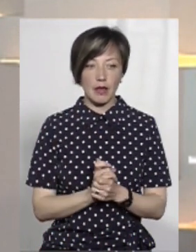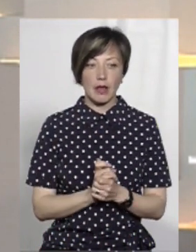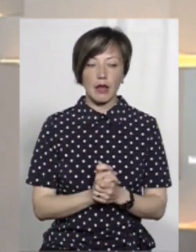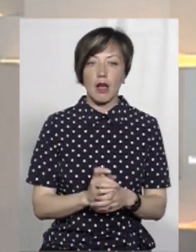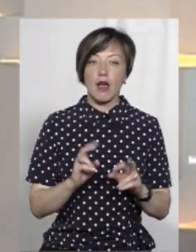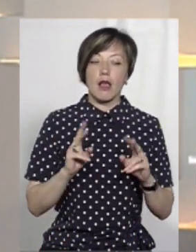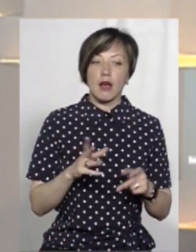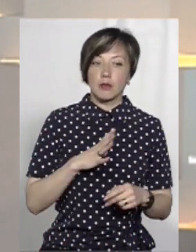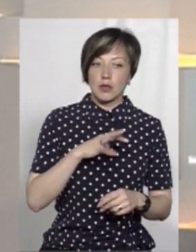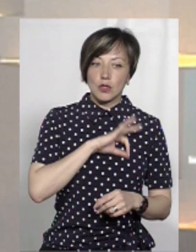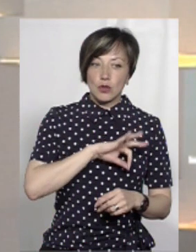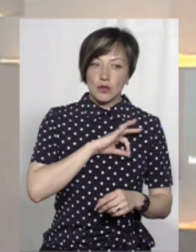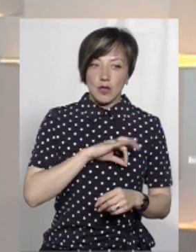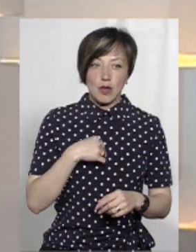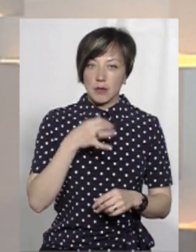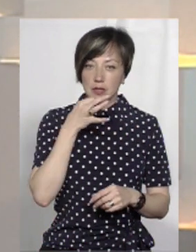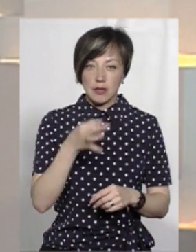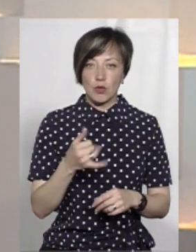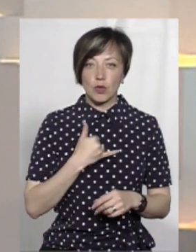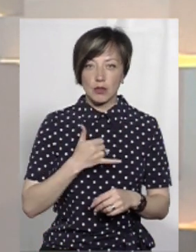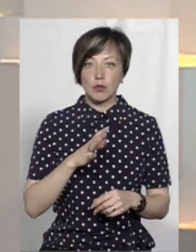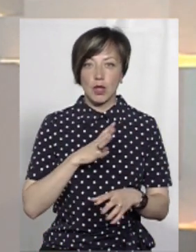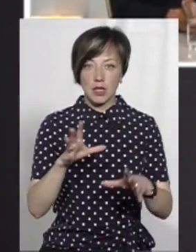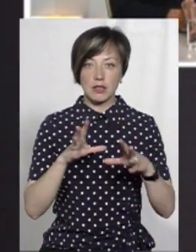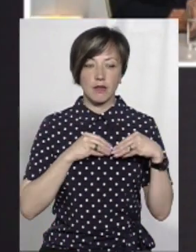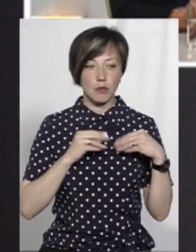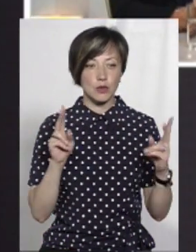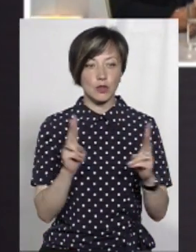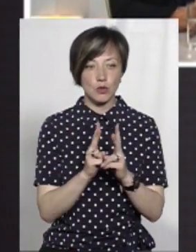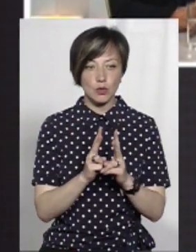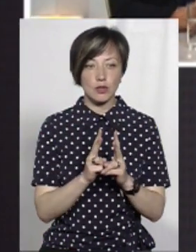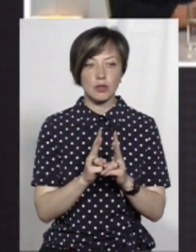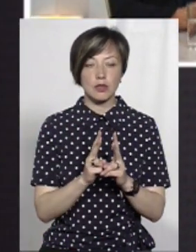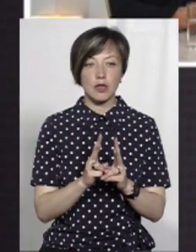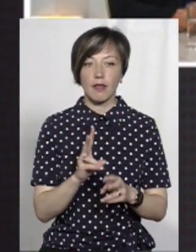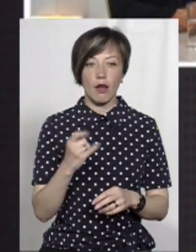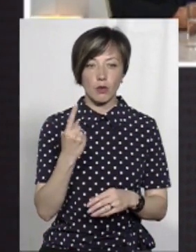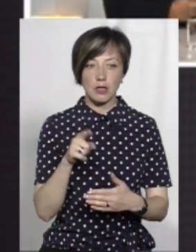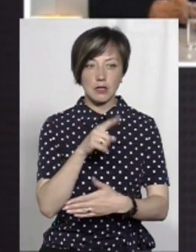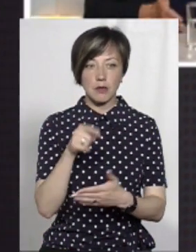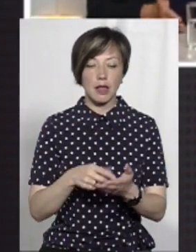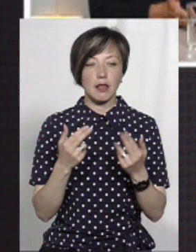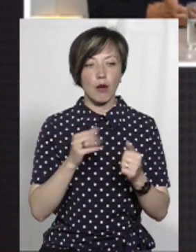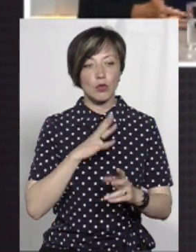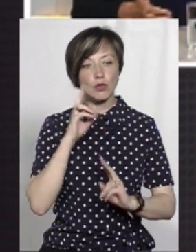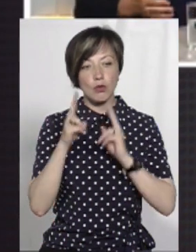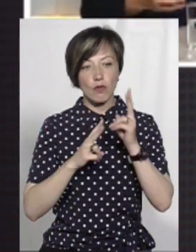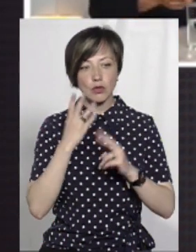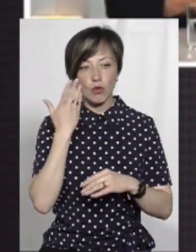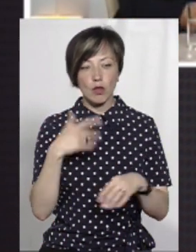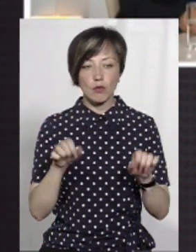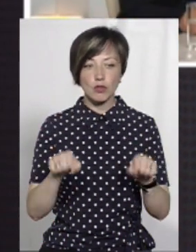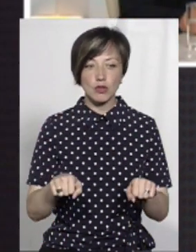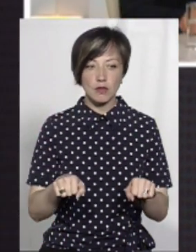Наскільки були зловживання, ну, я би не сказав, ще раз скажу. У нас була з вами зустріч, не одне запитання. Не одне запитання, да, було зауваження, коли,